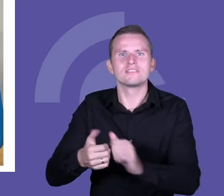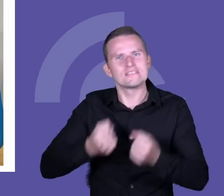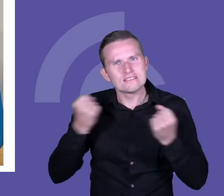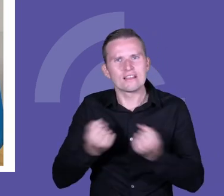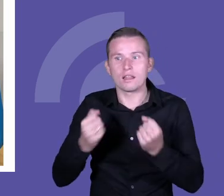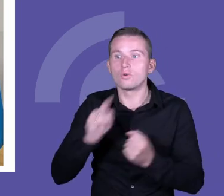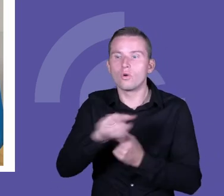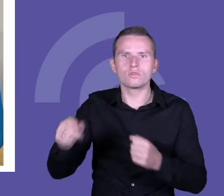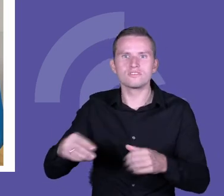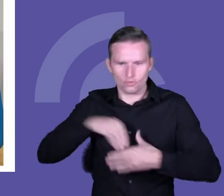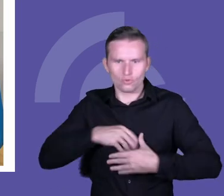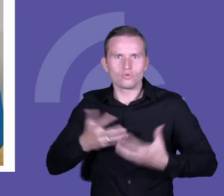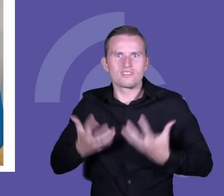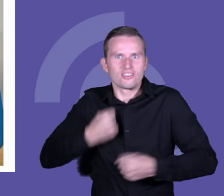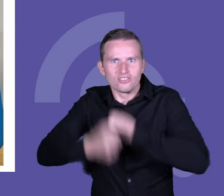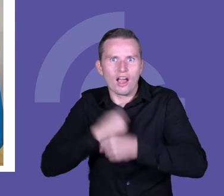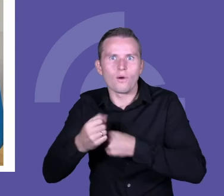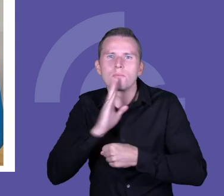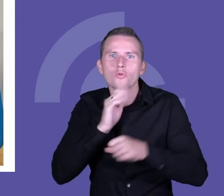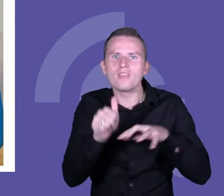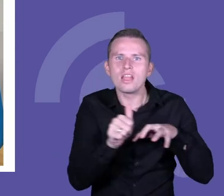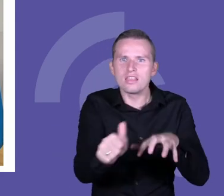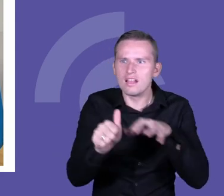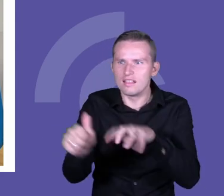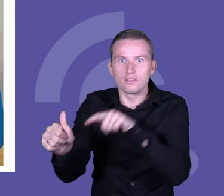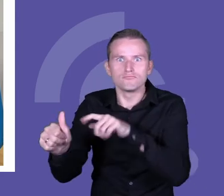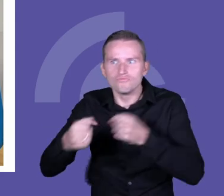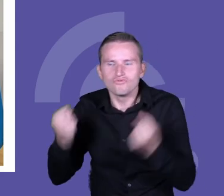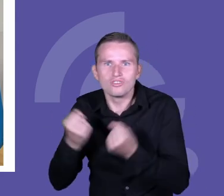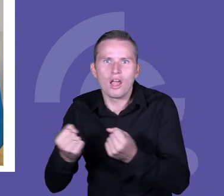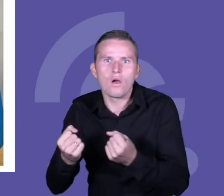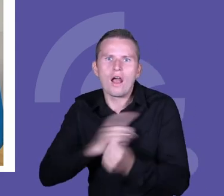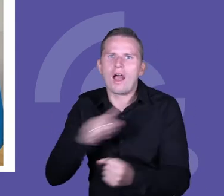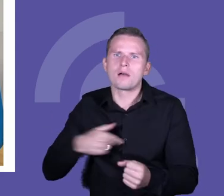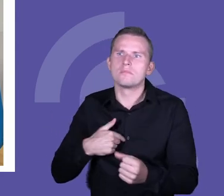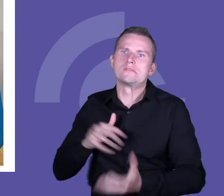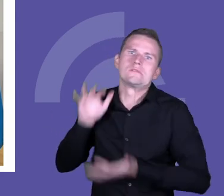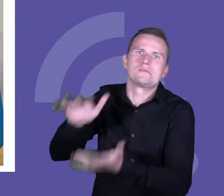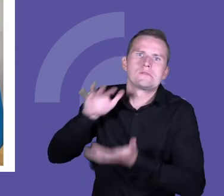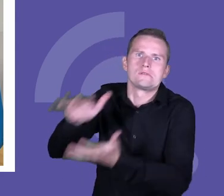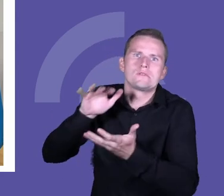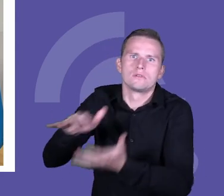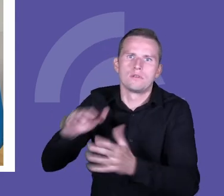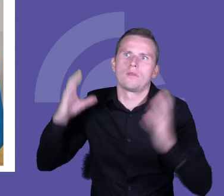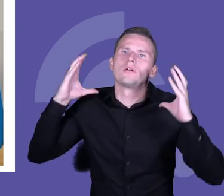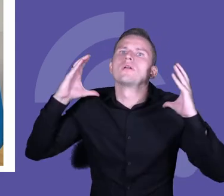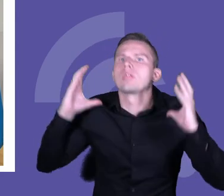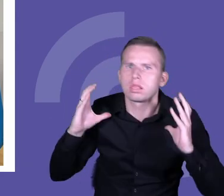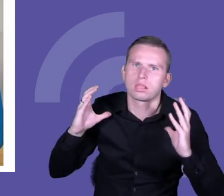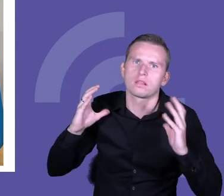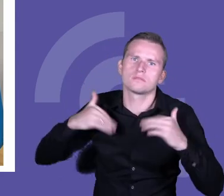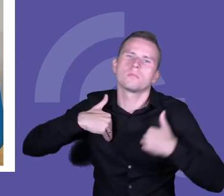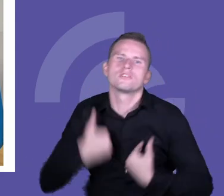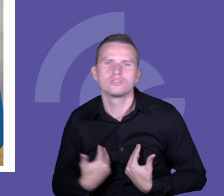liderów, nie zniechęcać tych osób, które mamy gdzieś blisko siebie i w ogóle w zespole. Odwołam się do wczorajszego